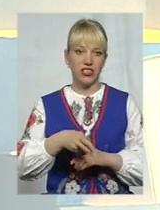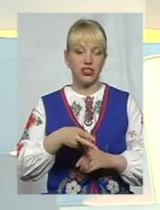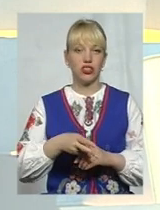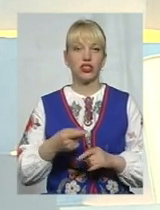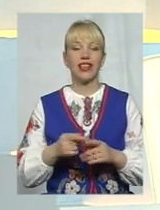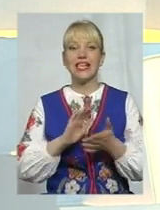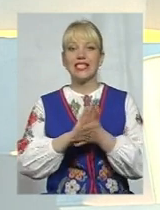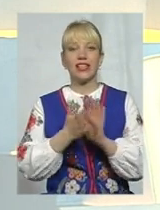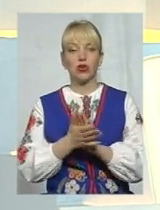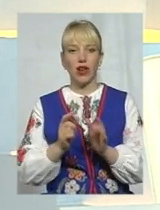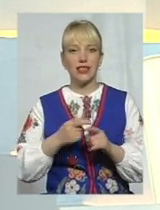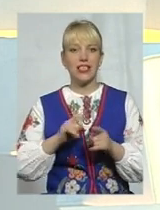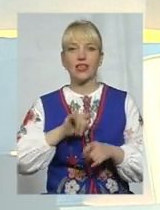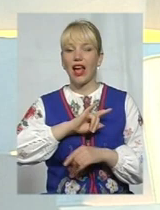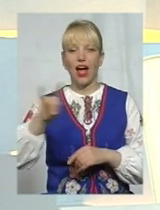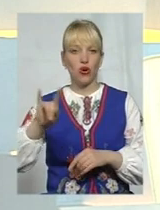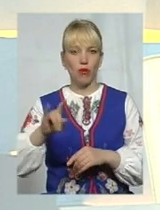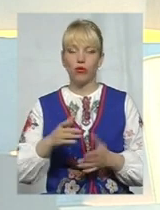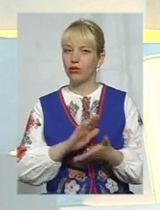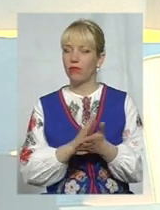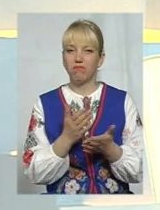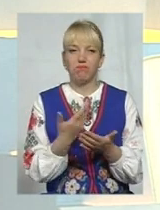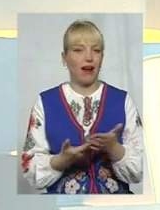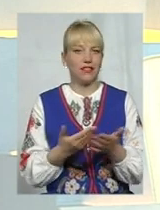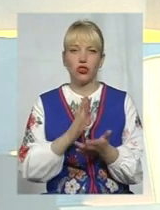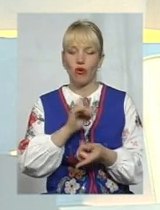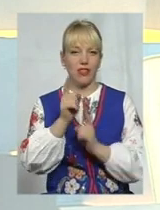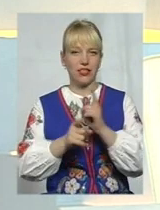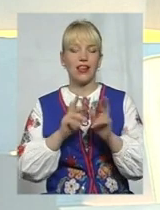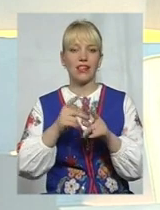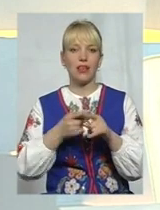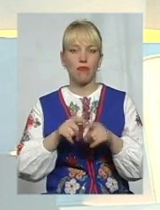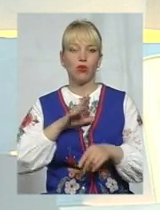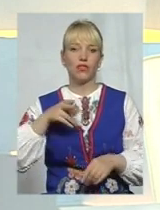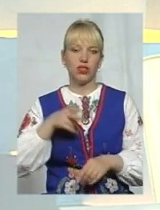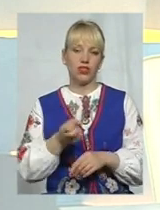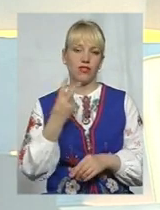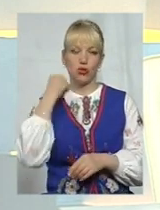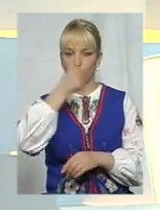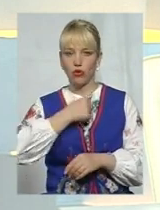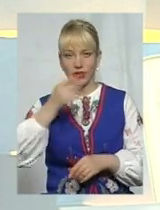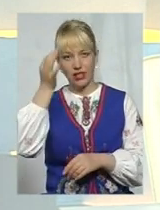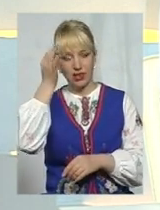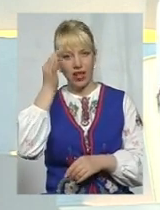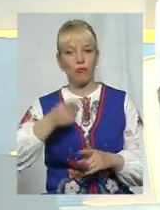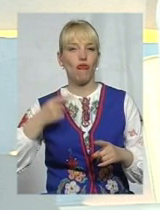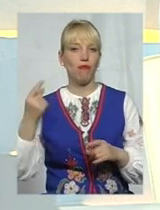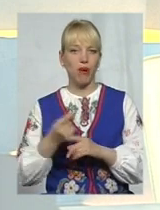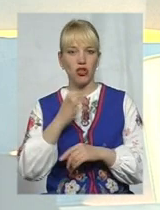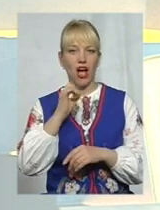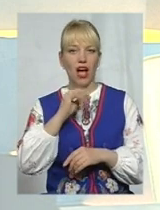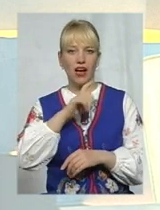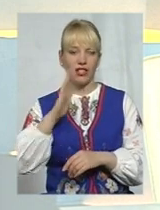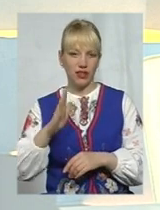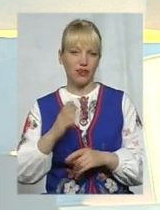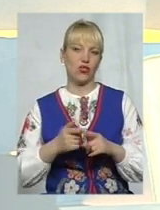ситуація із аеропортом практично не змінювалася. Як це було у 2012 році, згадаємо в першому архівному сюжеті,